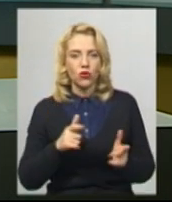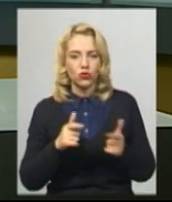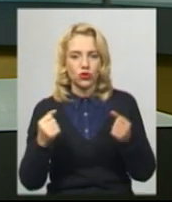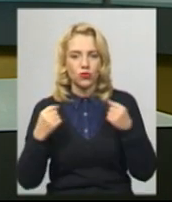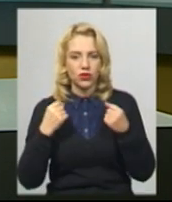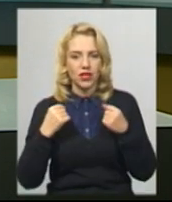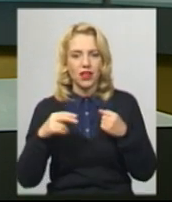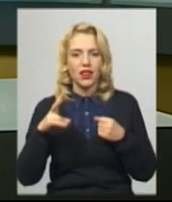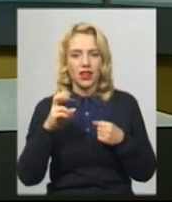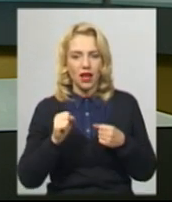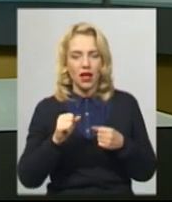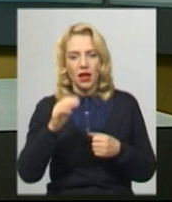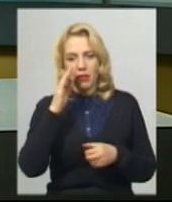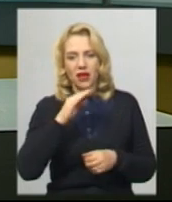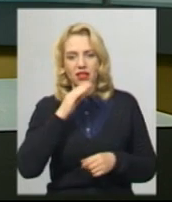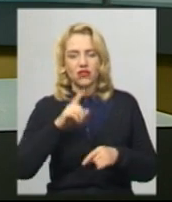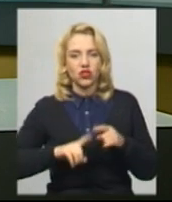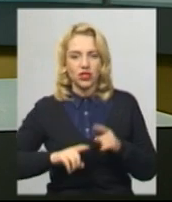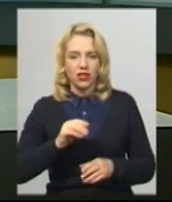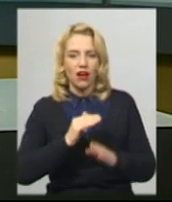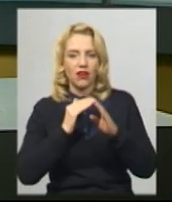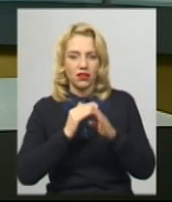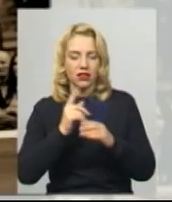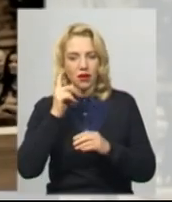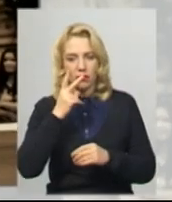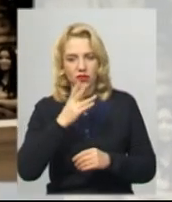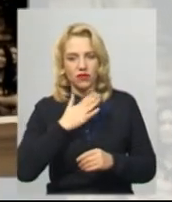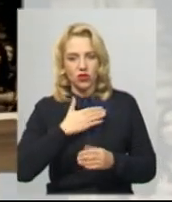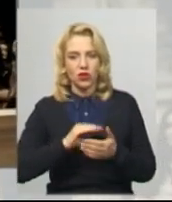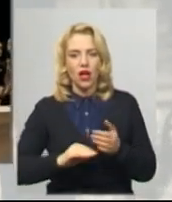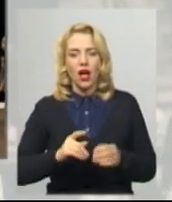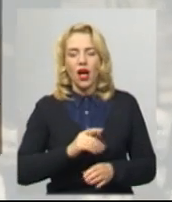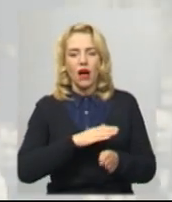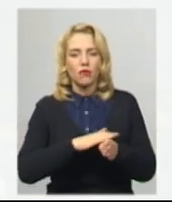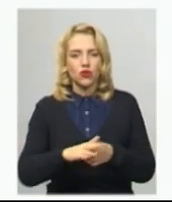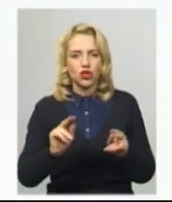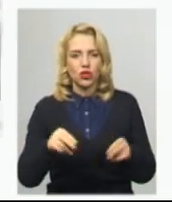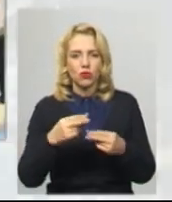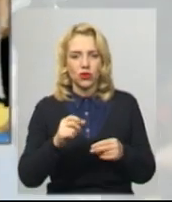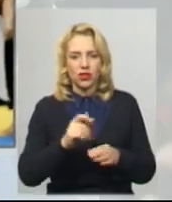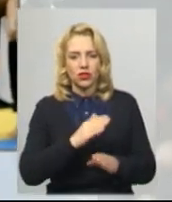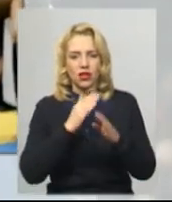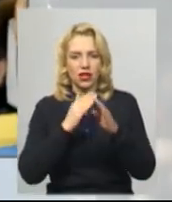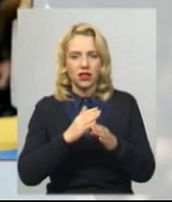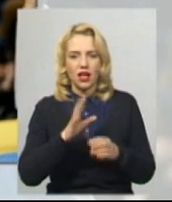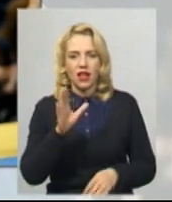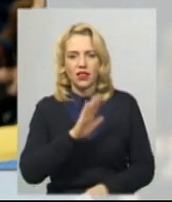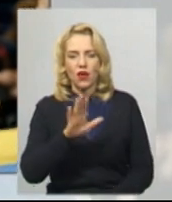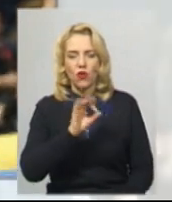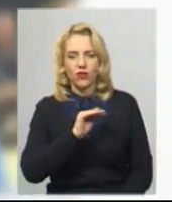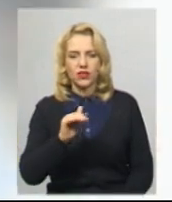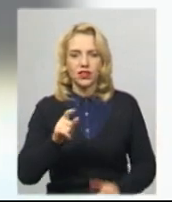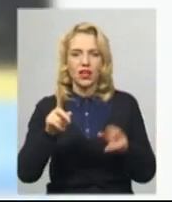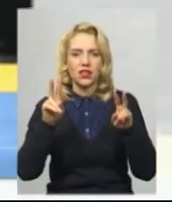на батьківщині карате, бачив Андрій Гуменний. Абсолютний чемпіонат світу з кіоку шинкай карате неофіційно називають